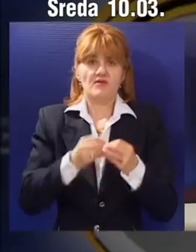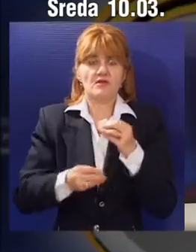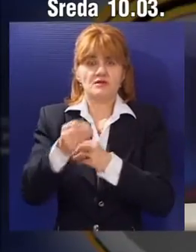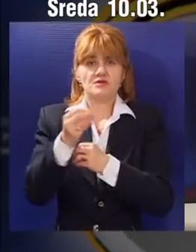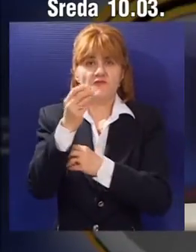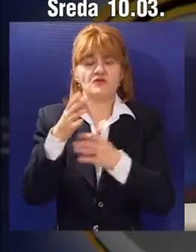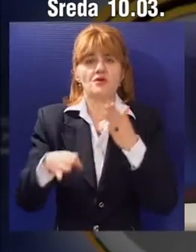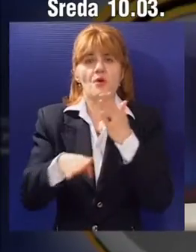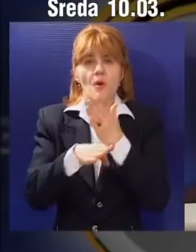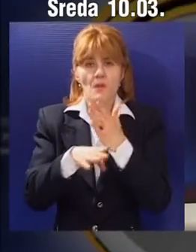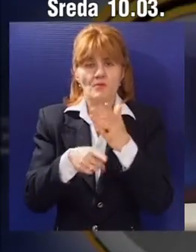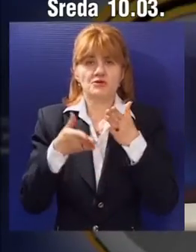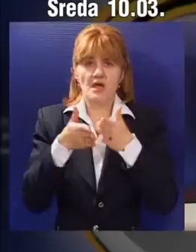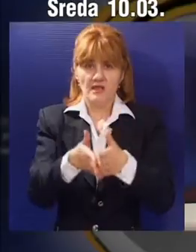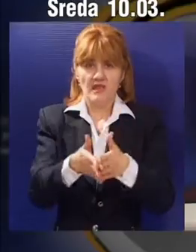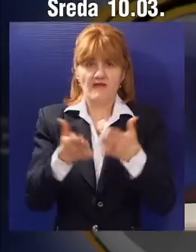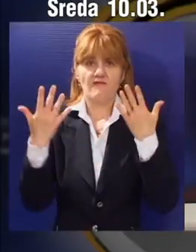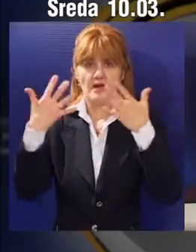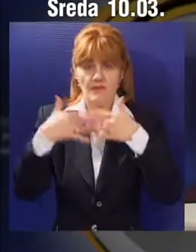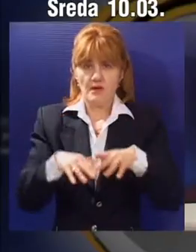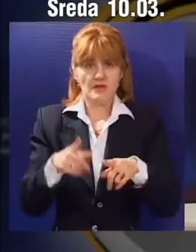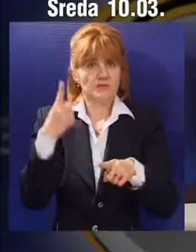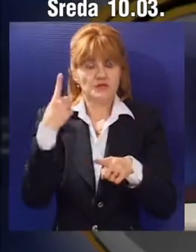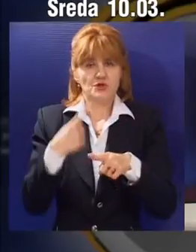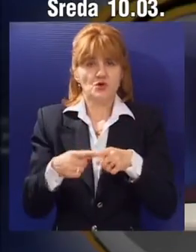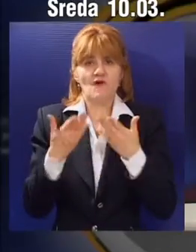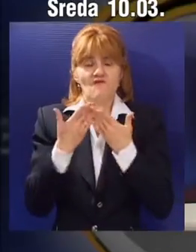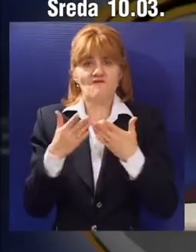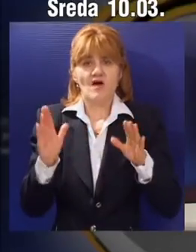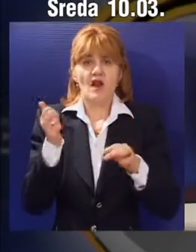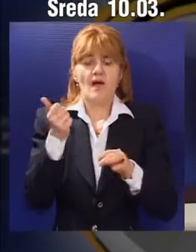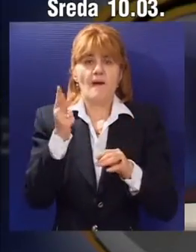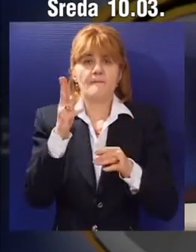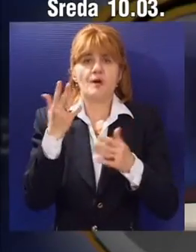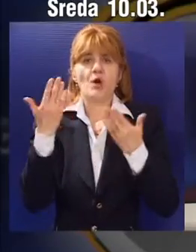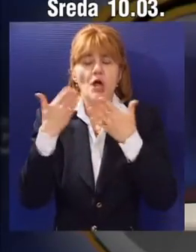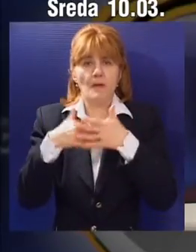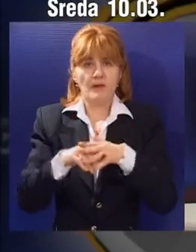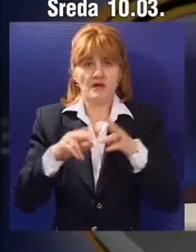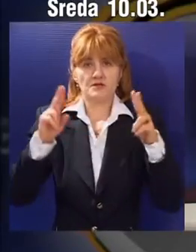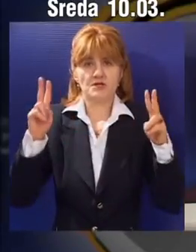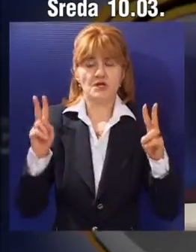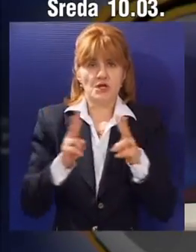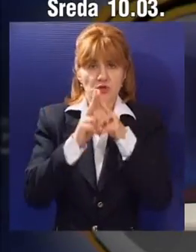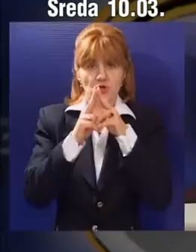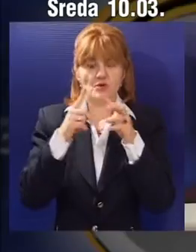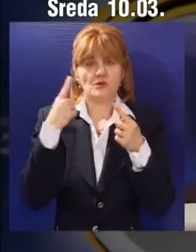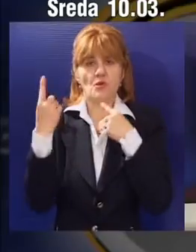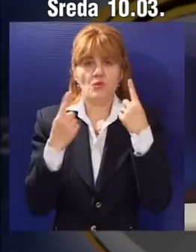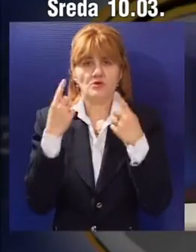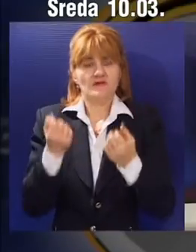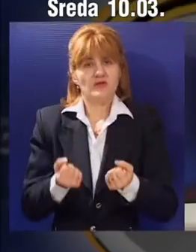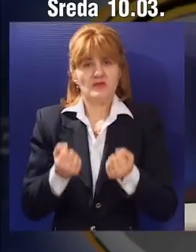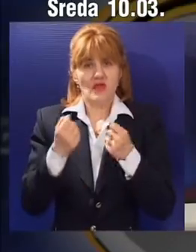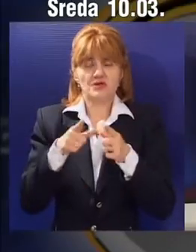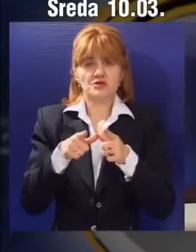nekoliko vidova pomoći takvim preduzetnicima iz razloga što se veliki broj ovakvih preduzeća, suočen sa žestokim uslovima